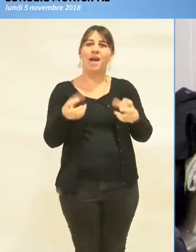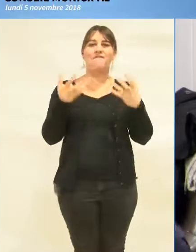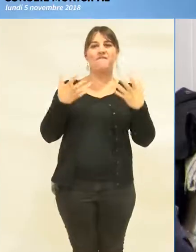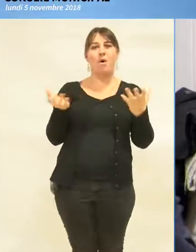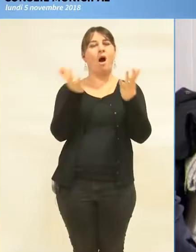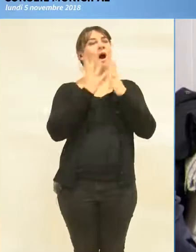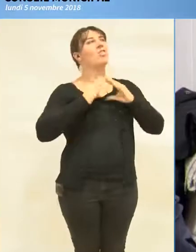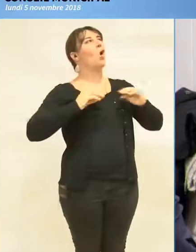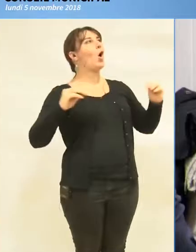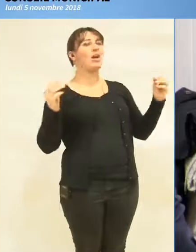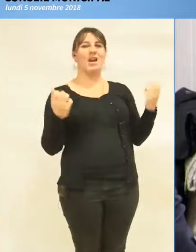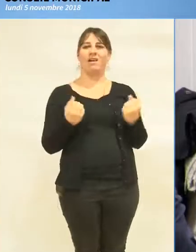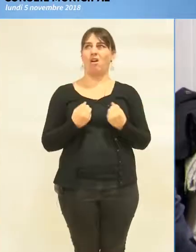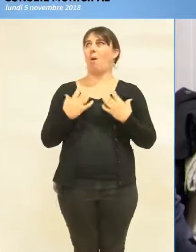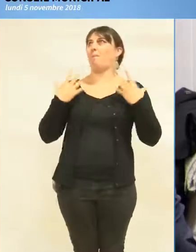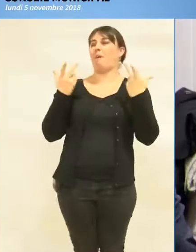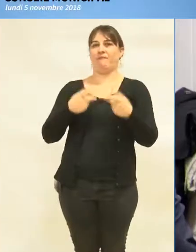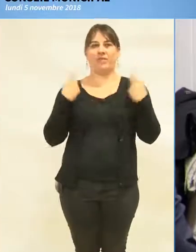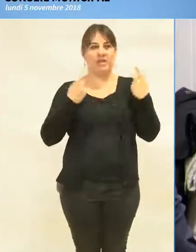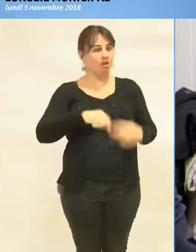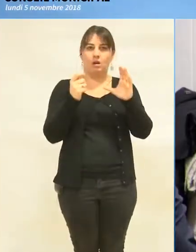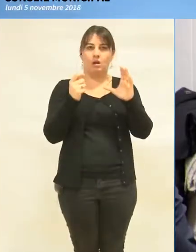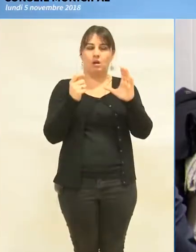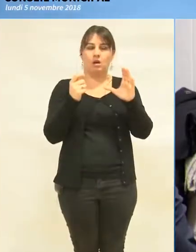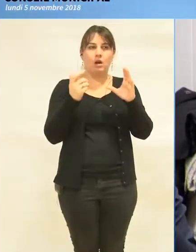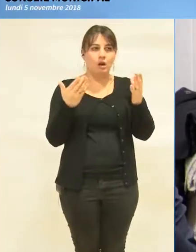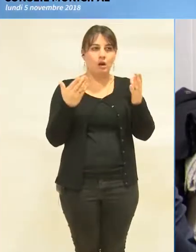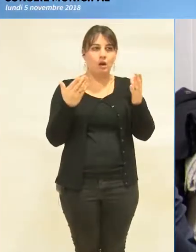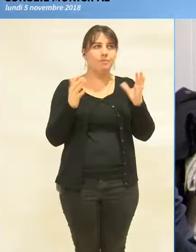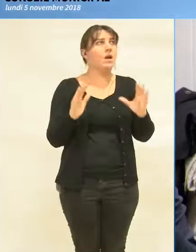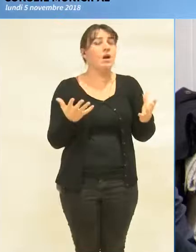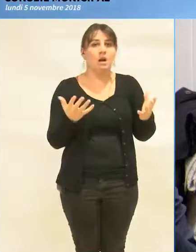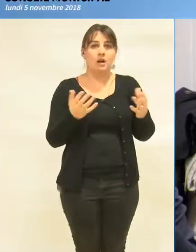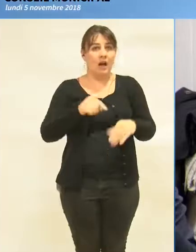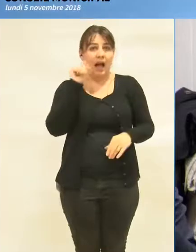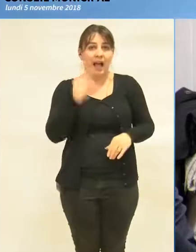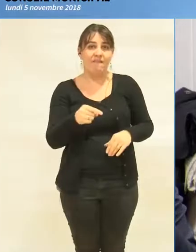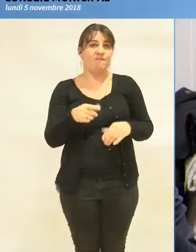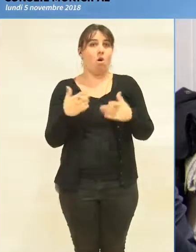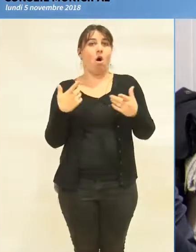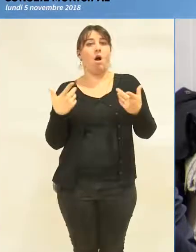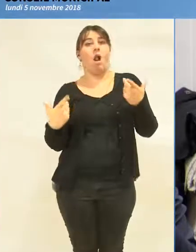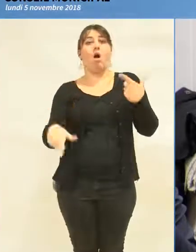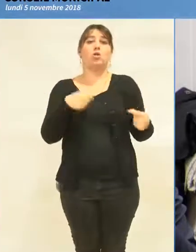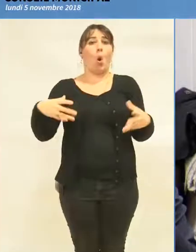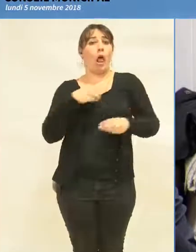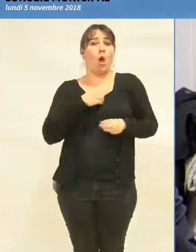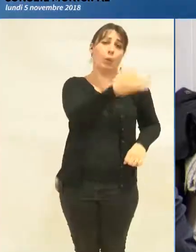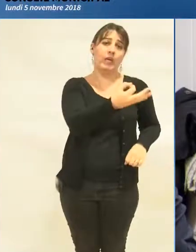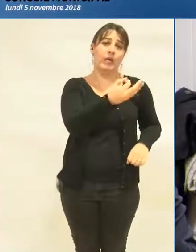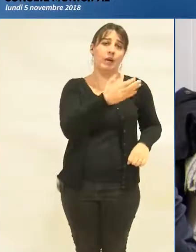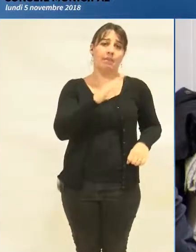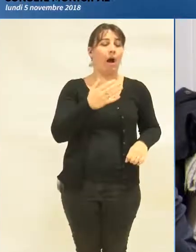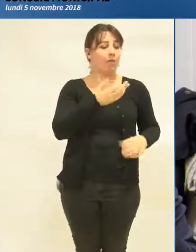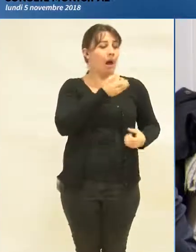dans cette ville. Il faut que vous le sachiez une bonne fois pour toutes, il n'y a qu'en mettant la tolérance zéro qu'on arrivera à quelque chose.